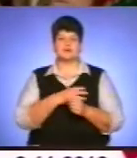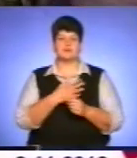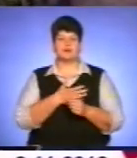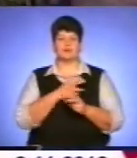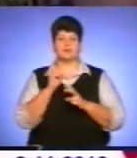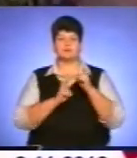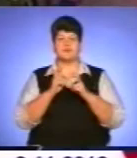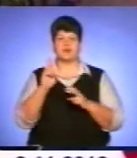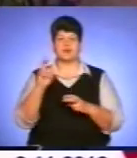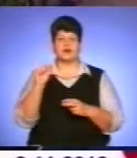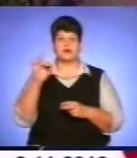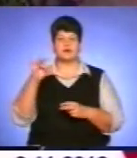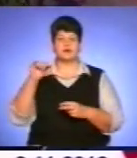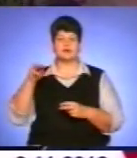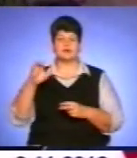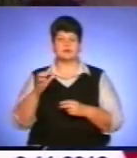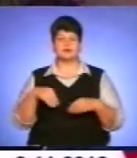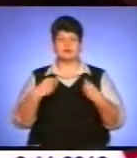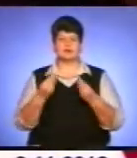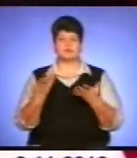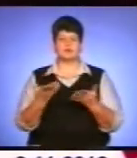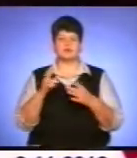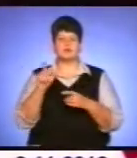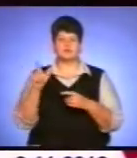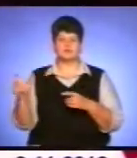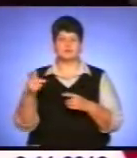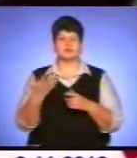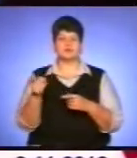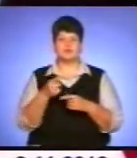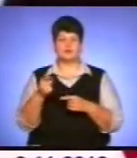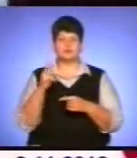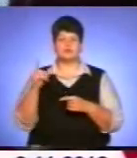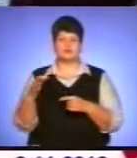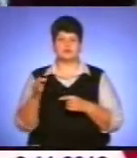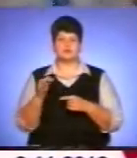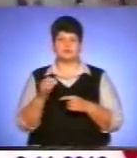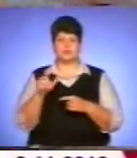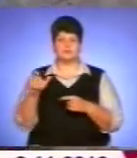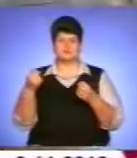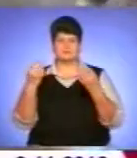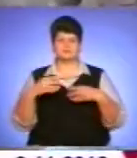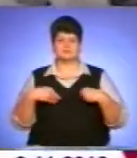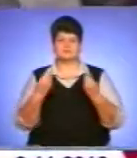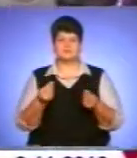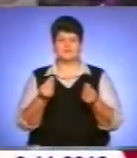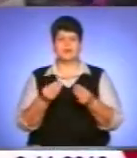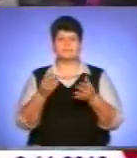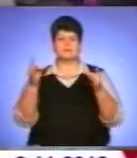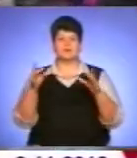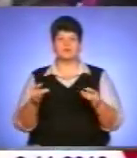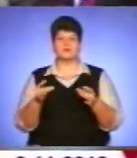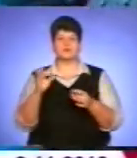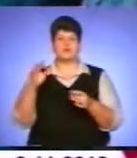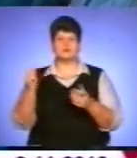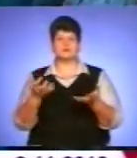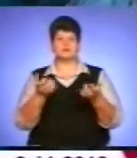Карітасу, а також пожертвували благодійники і парафіяни Тернопільсько-зборівської архієпархії. Пакунки із овочами отримують і